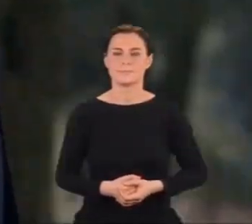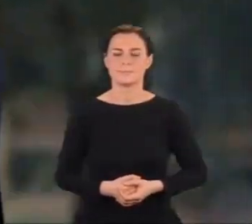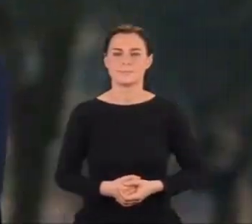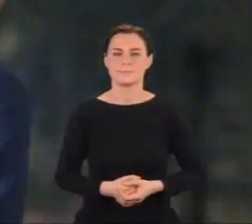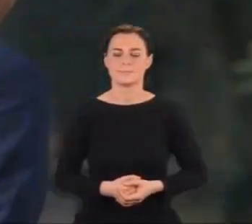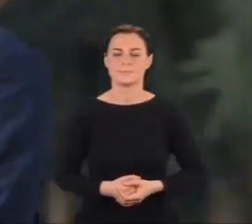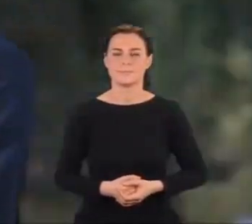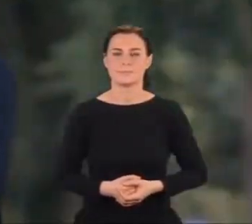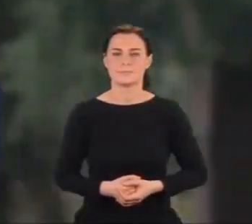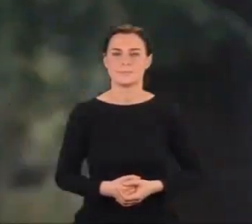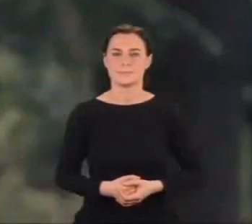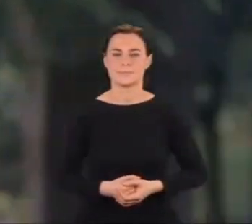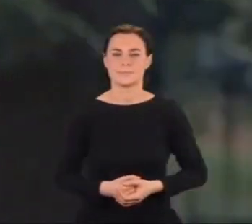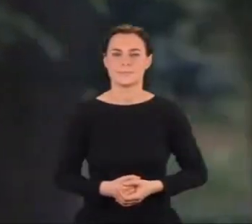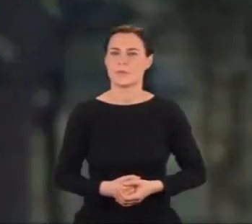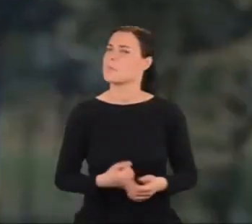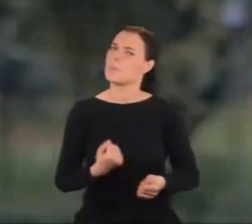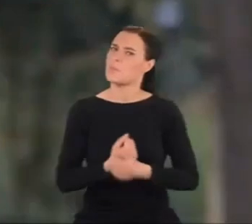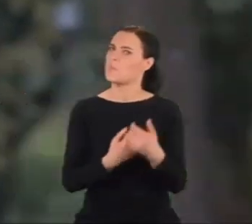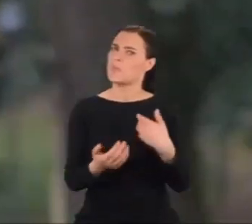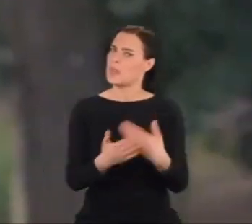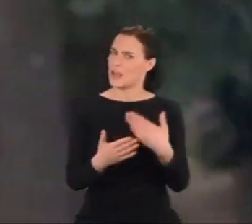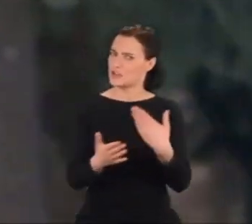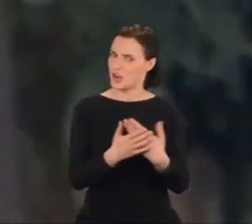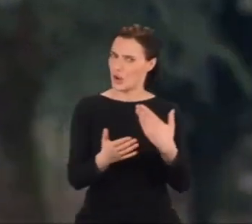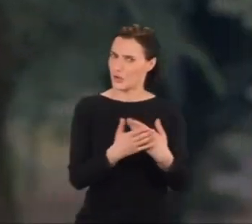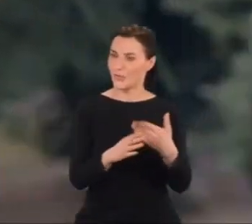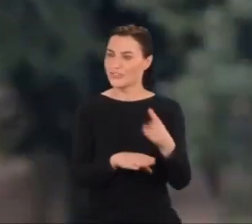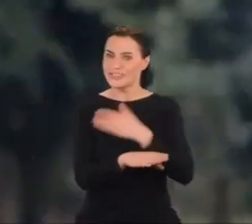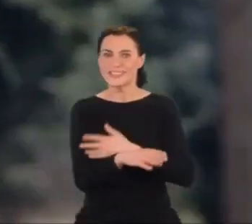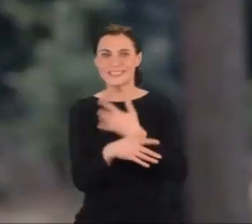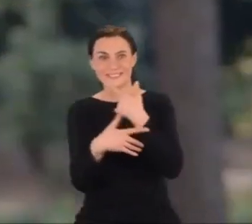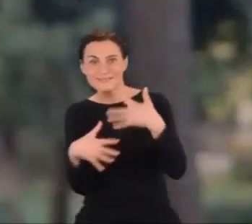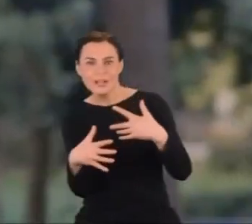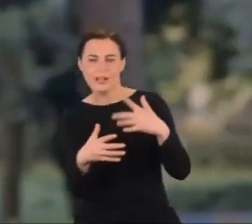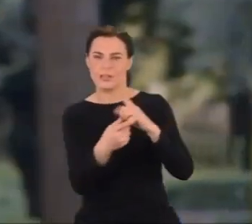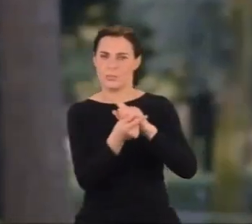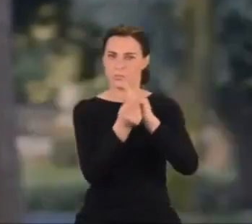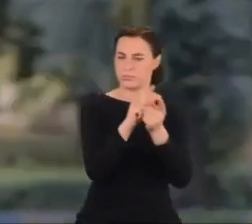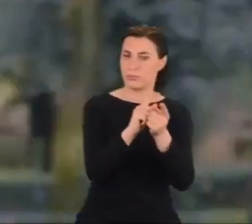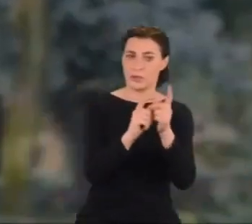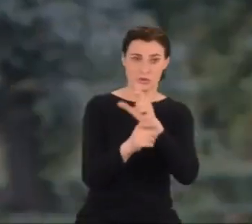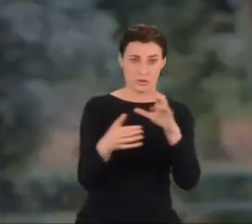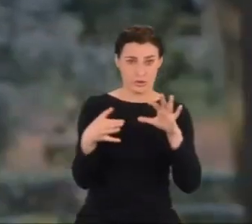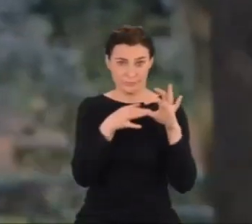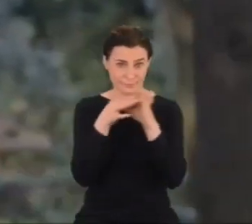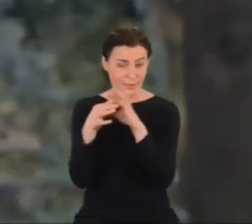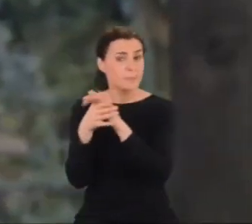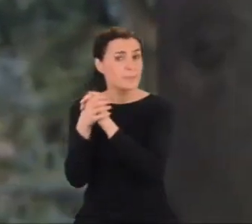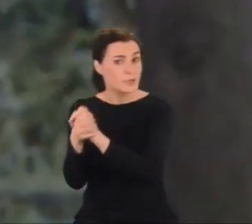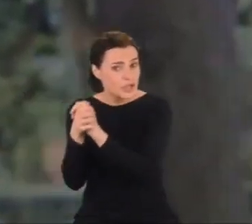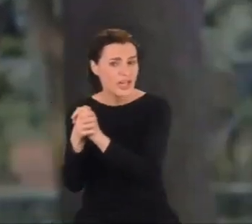Czy znamy powód tej zmiany? Czy miała związek z badaniami Heisenberga?